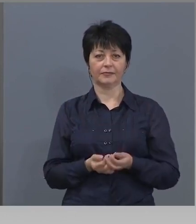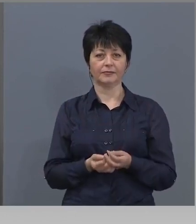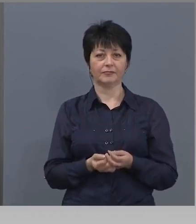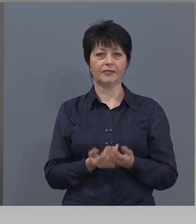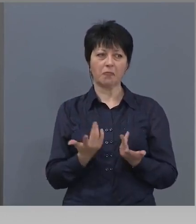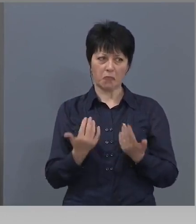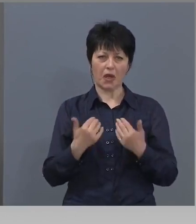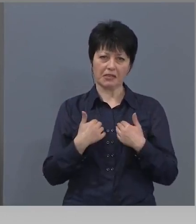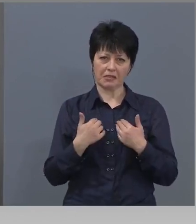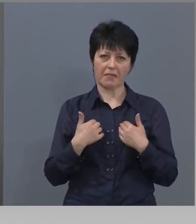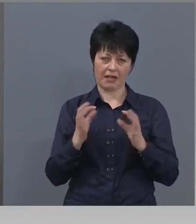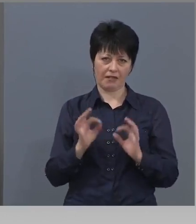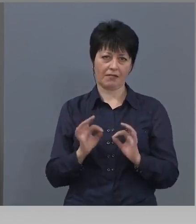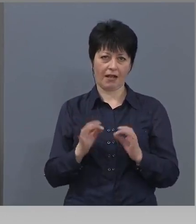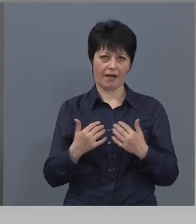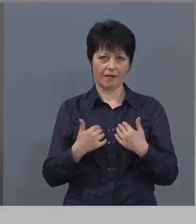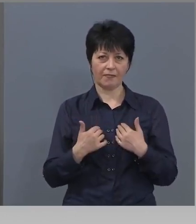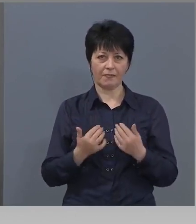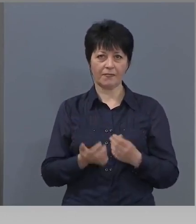поне за мен е така,